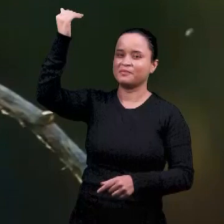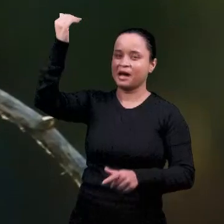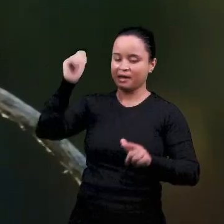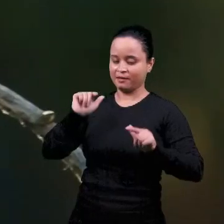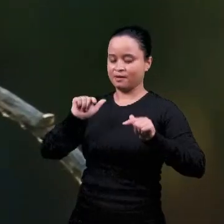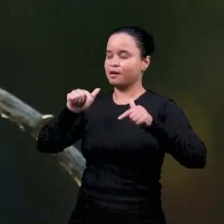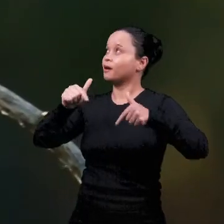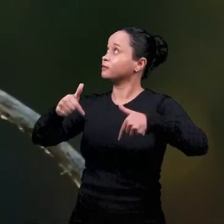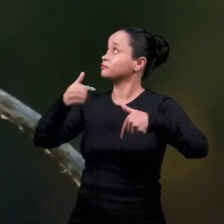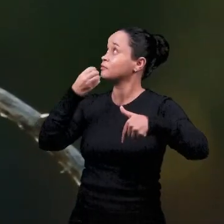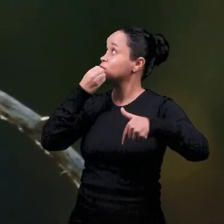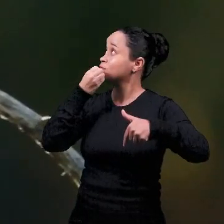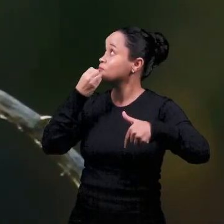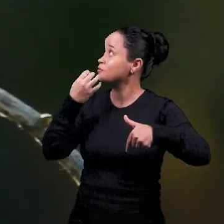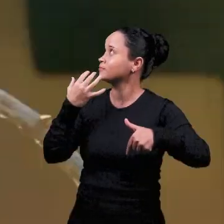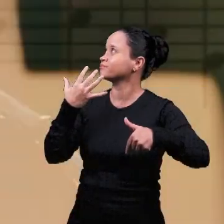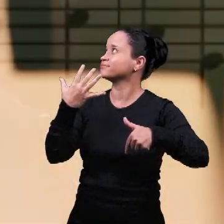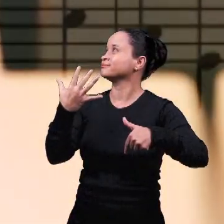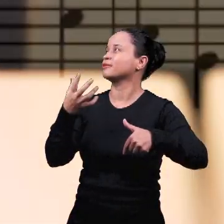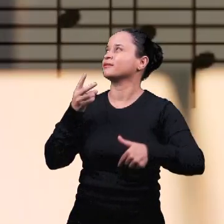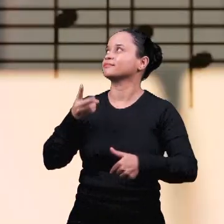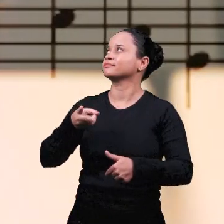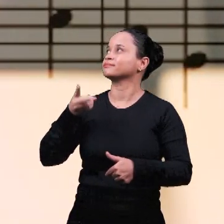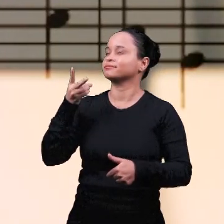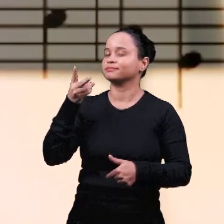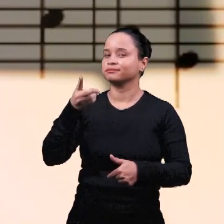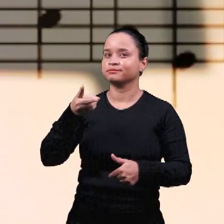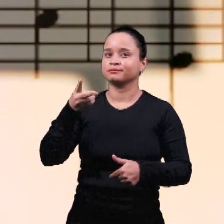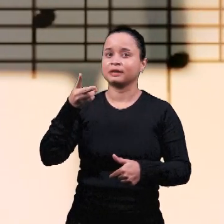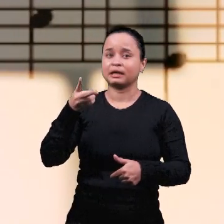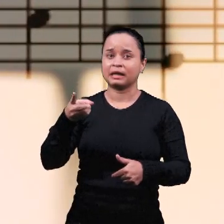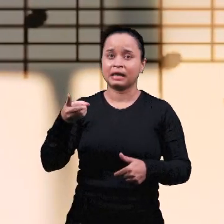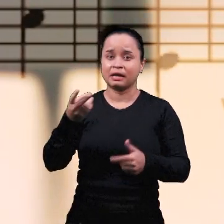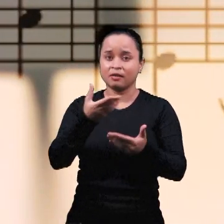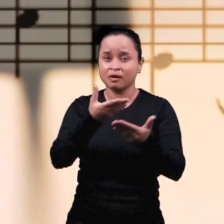Богу Всемушнему благодетелю.